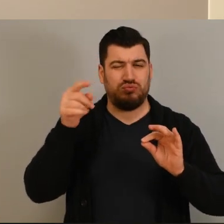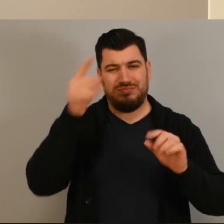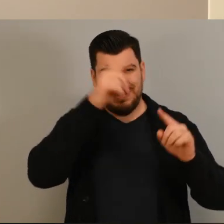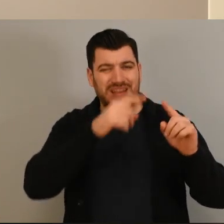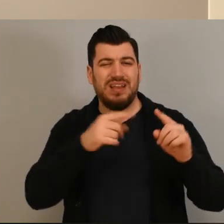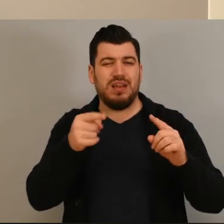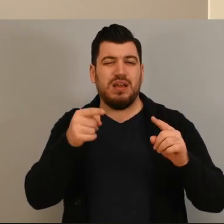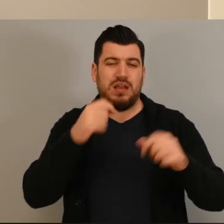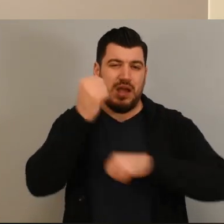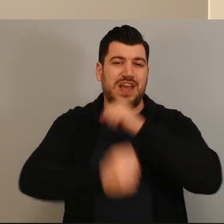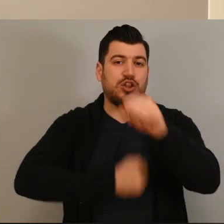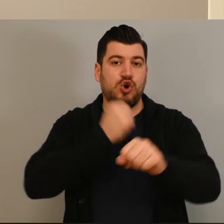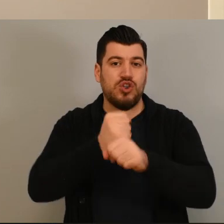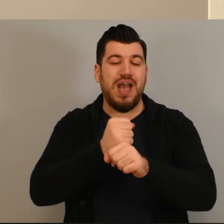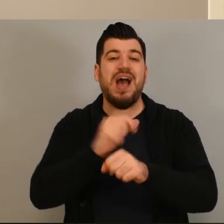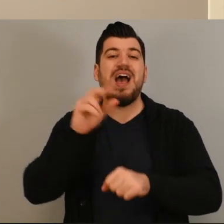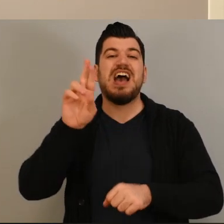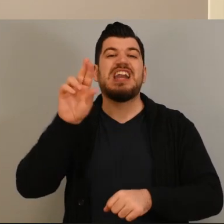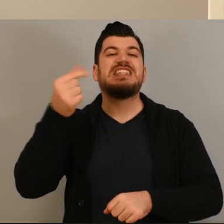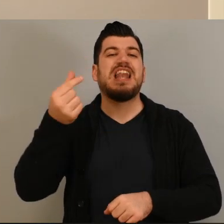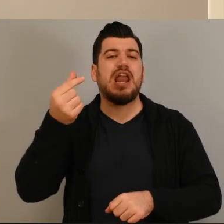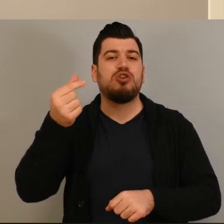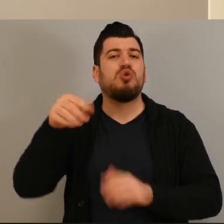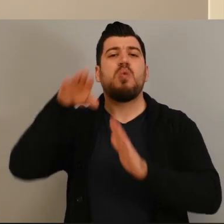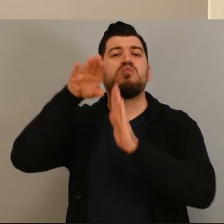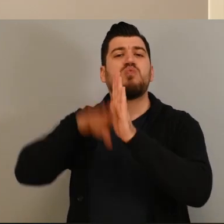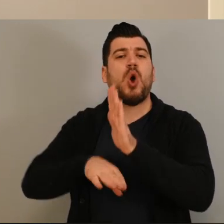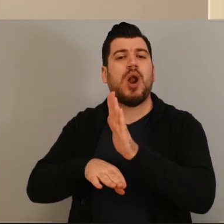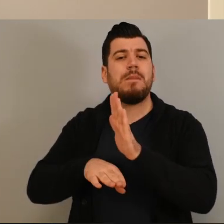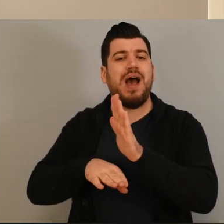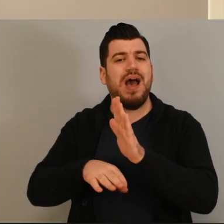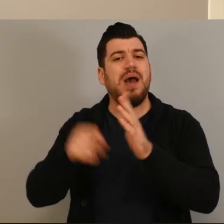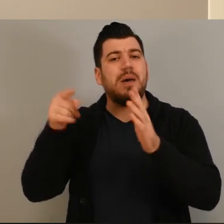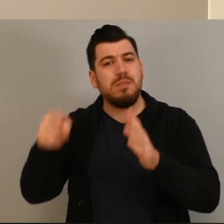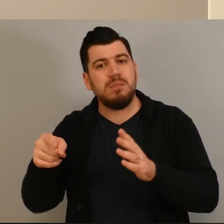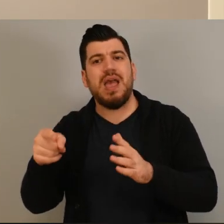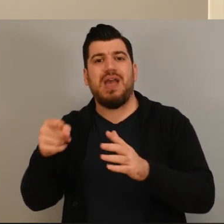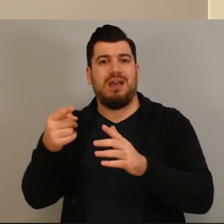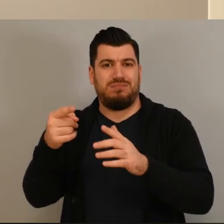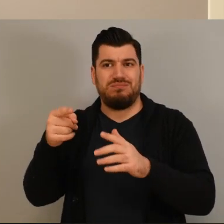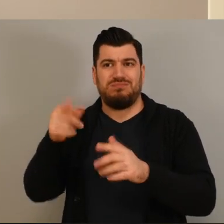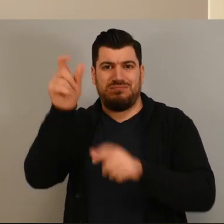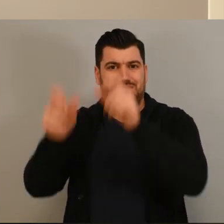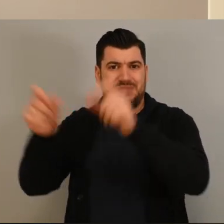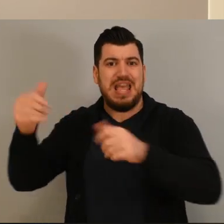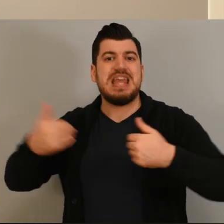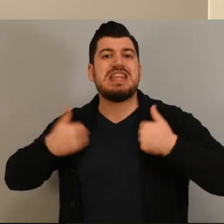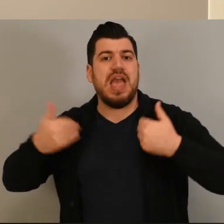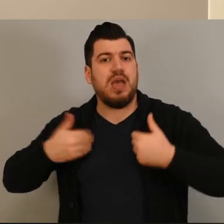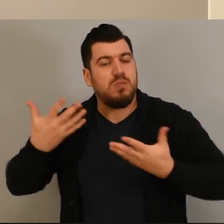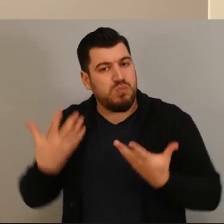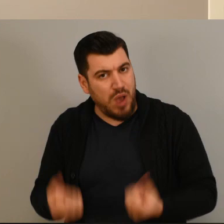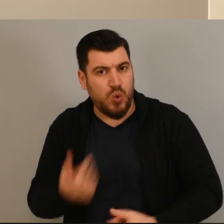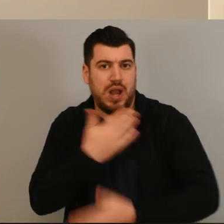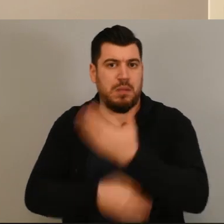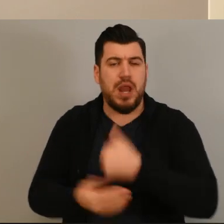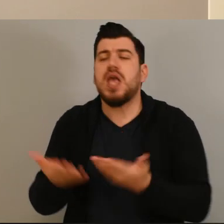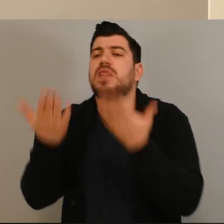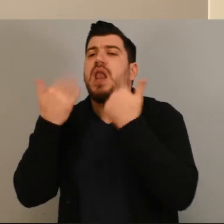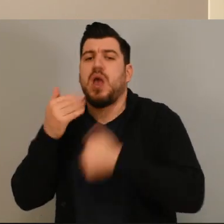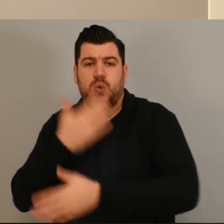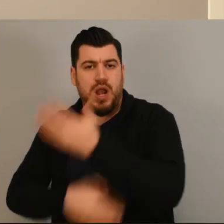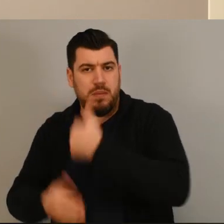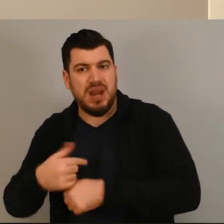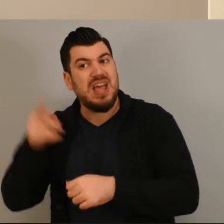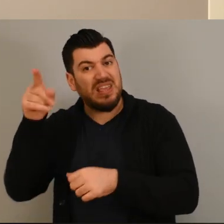οι αιτήσεις του Regeneration. Νέοι και νέες πτυχιούχοι με ή χωρίς αναπηρία μπορούν αν είναι